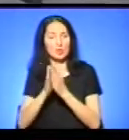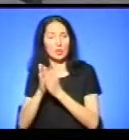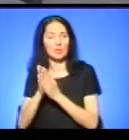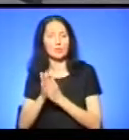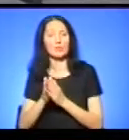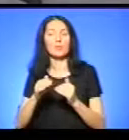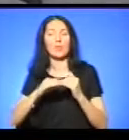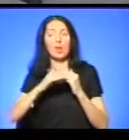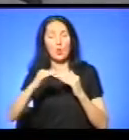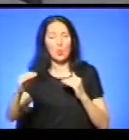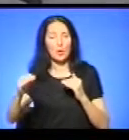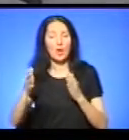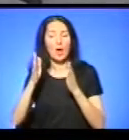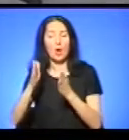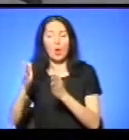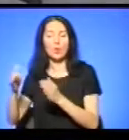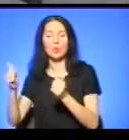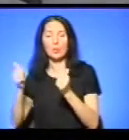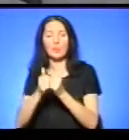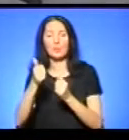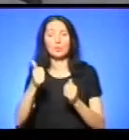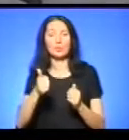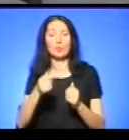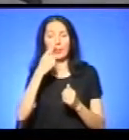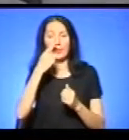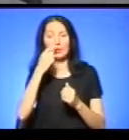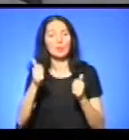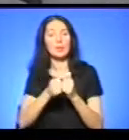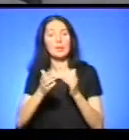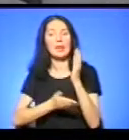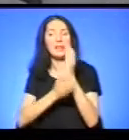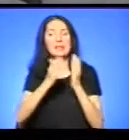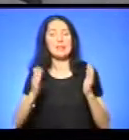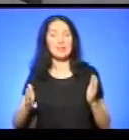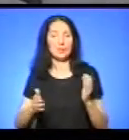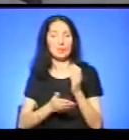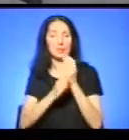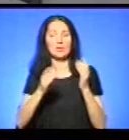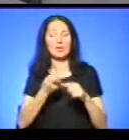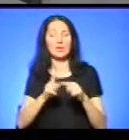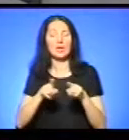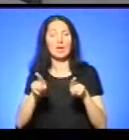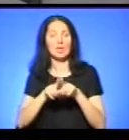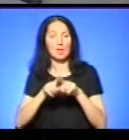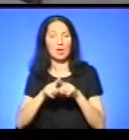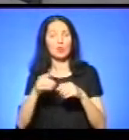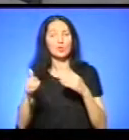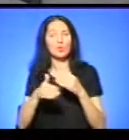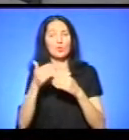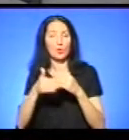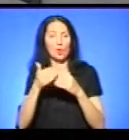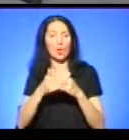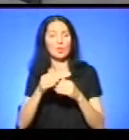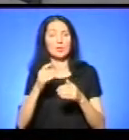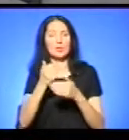примикають до лісів і лісів. В лісах теж це питання здійснюється покарання за незаконне випалювання по статті 77.